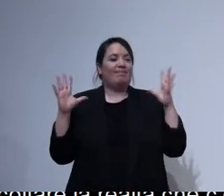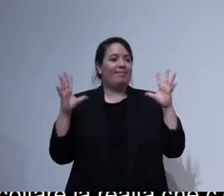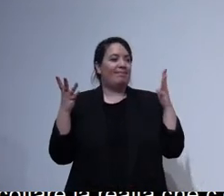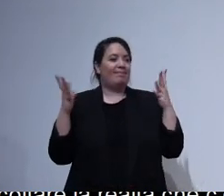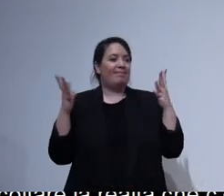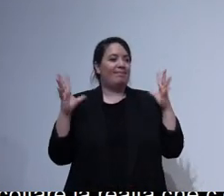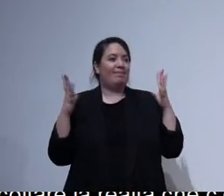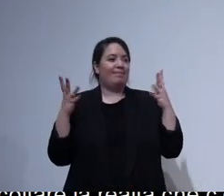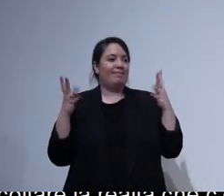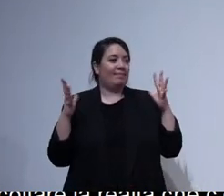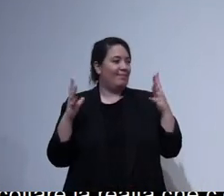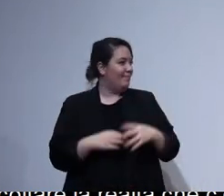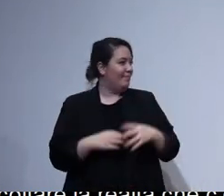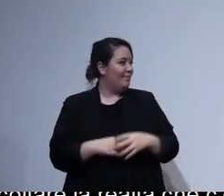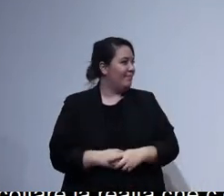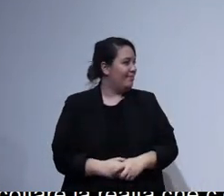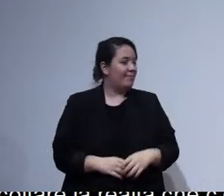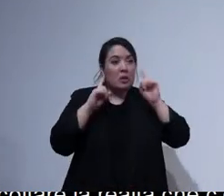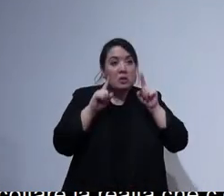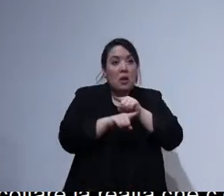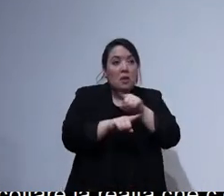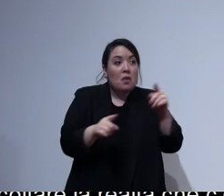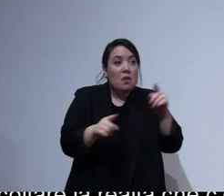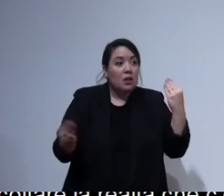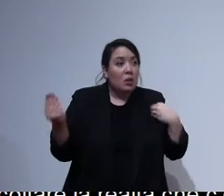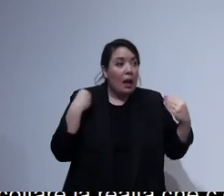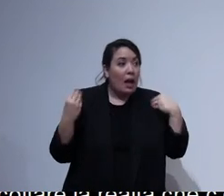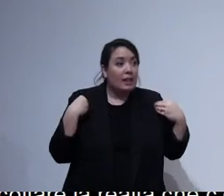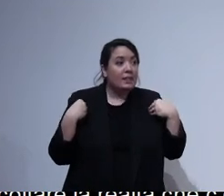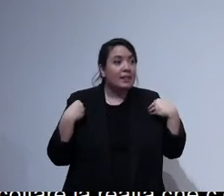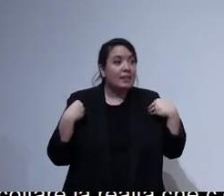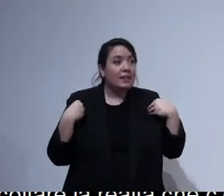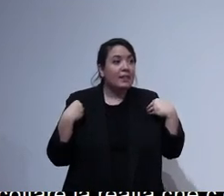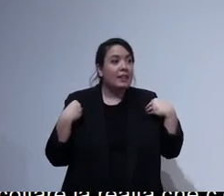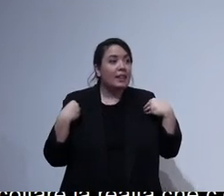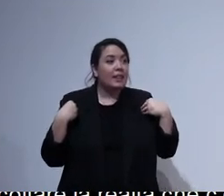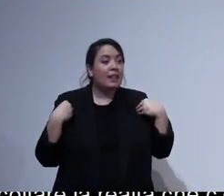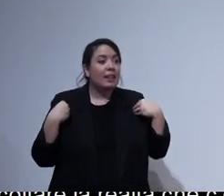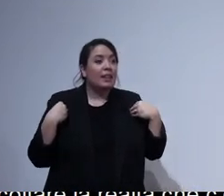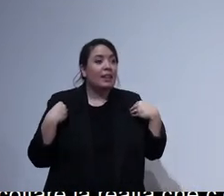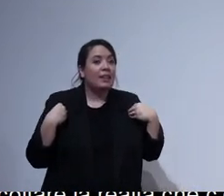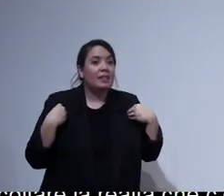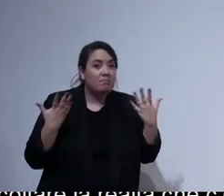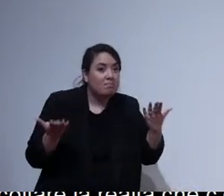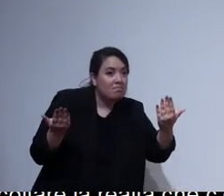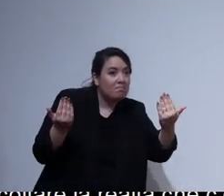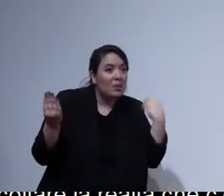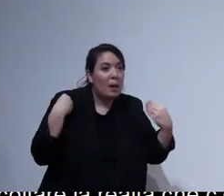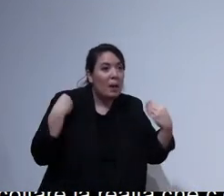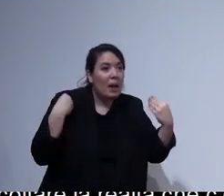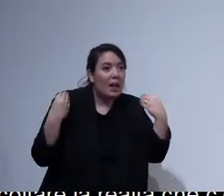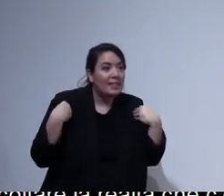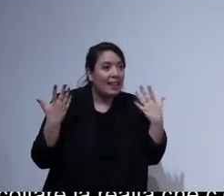non avete fatto domande non so se prenderlo come un brutto infatti no li incitiamo a fare qualche domanda se avete